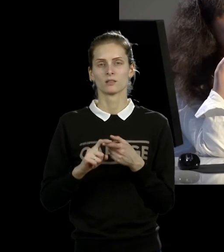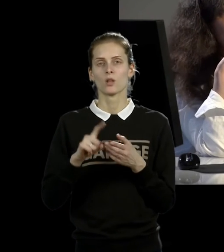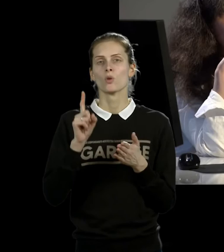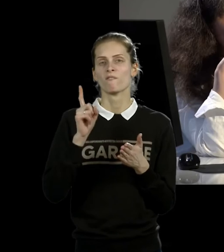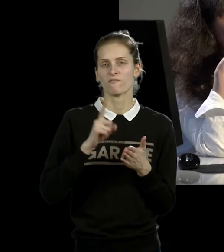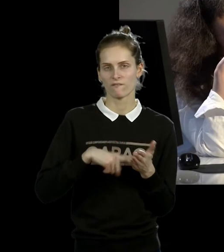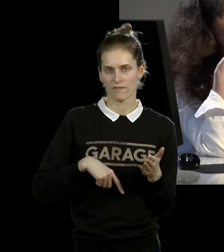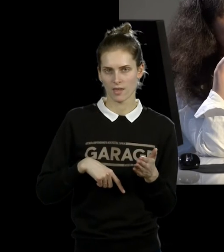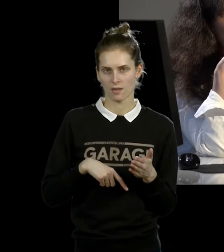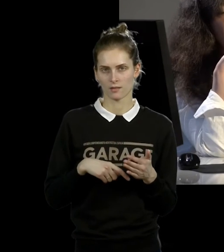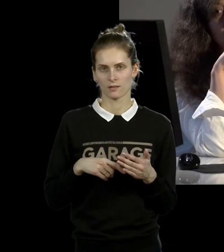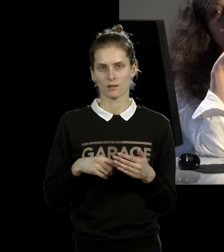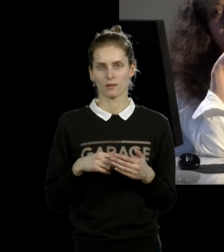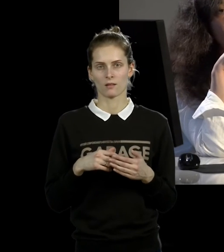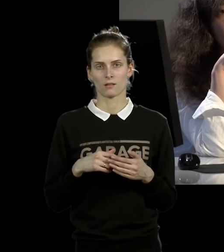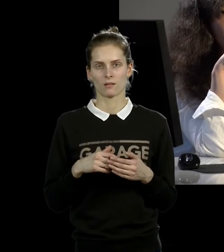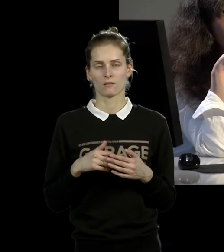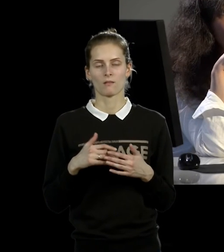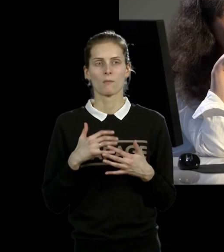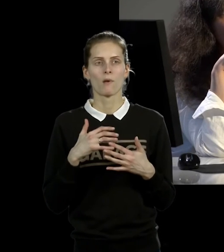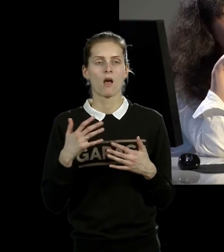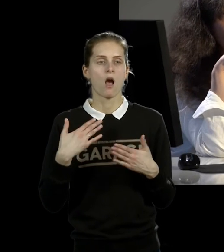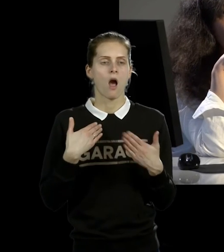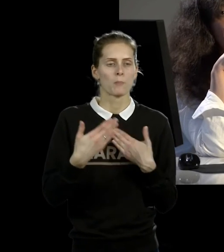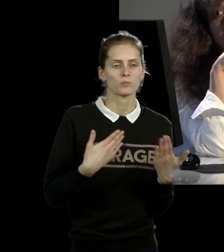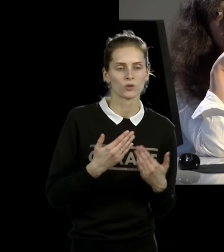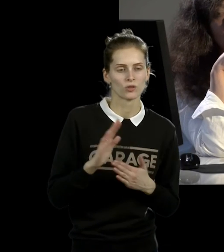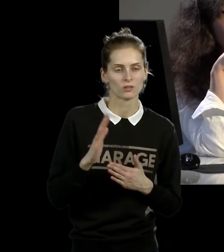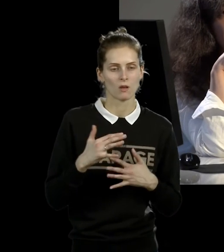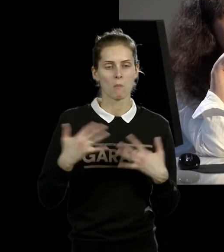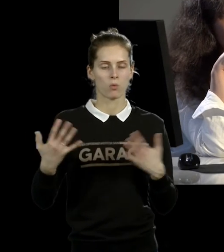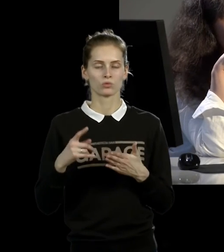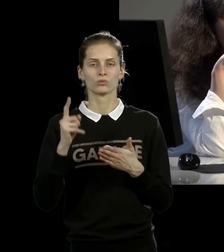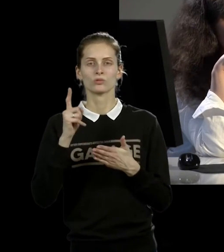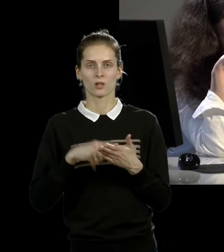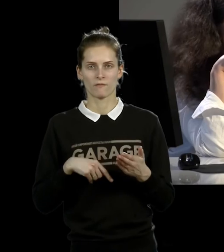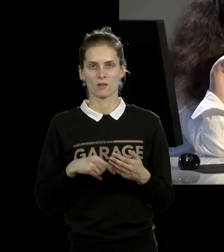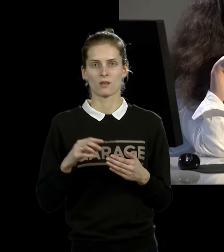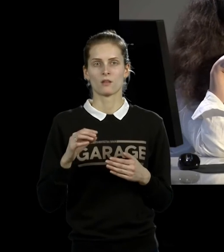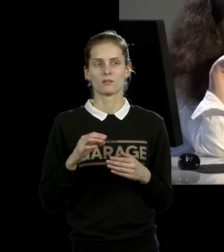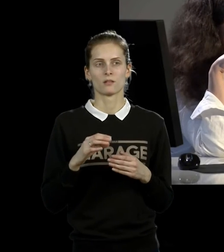на абсолютном доверии друг другу. что единственное, за что они держатся, этот лук, лук боевой. И если кто-то из них